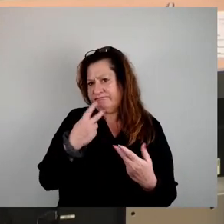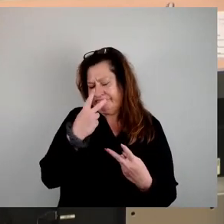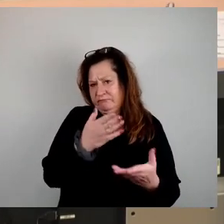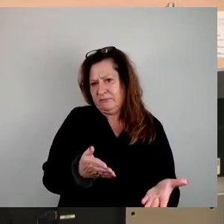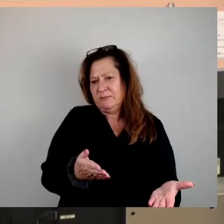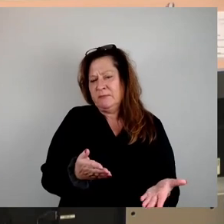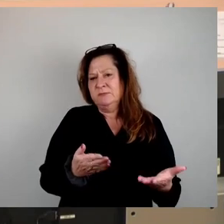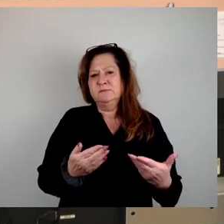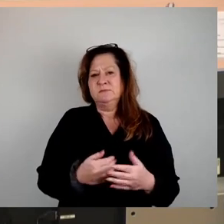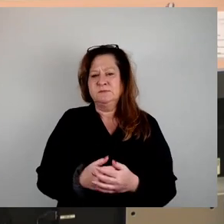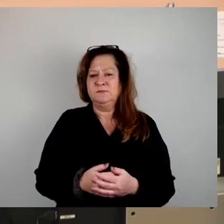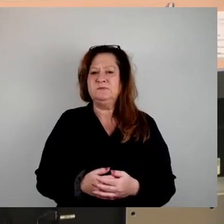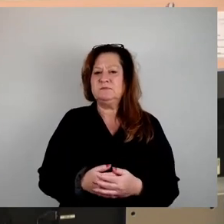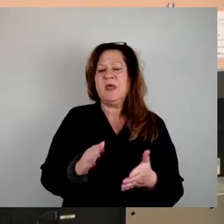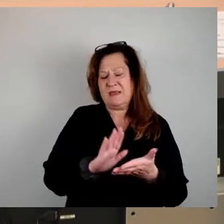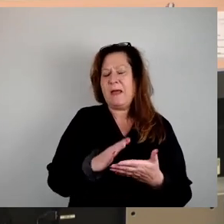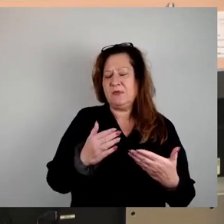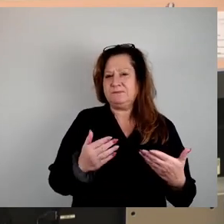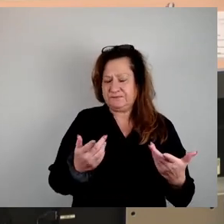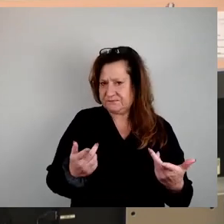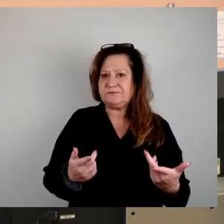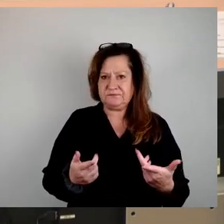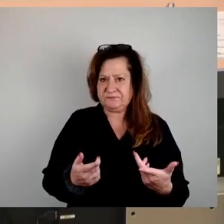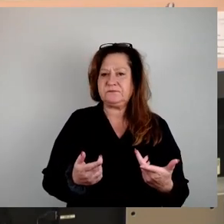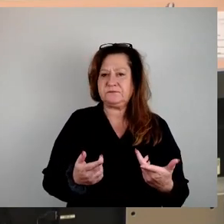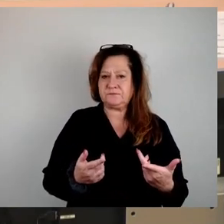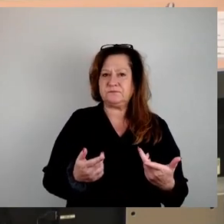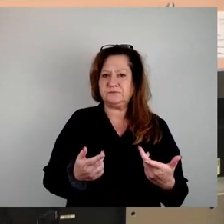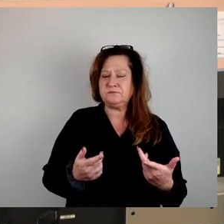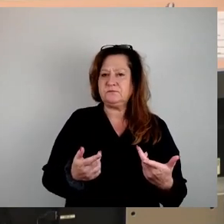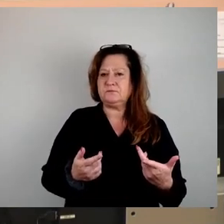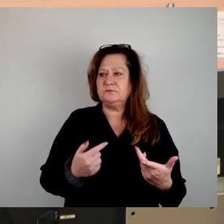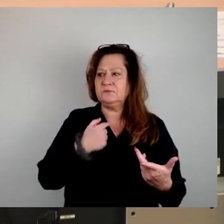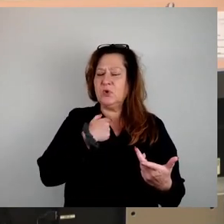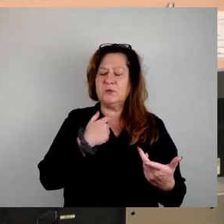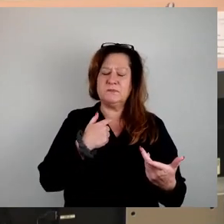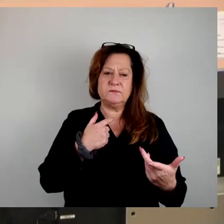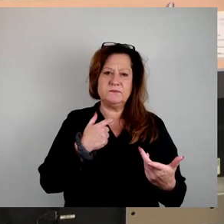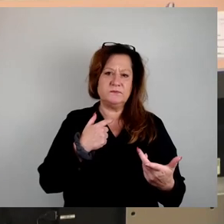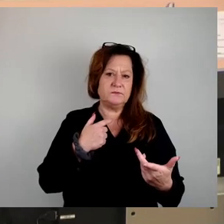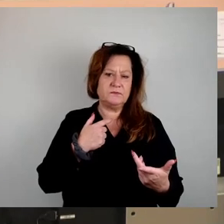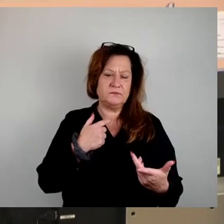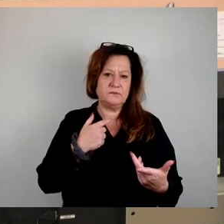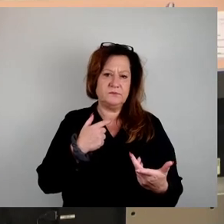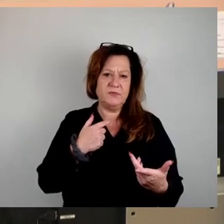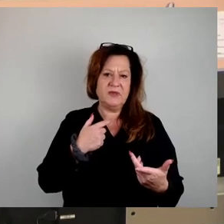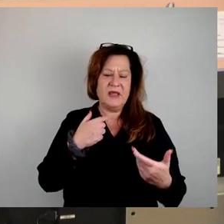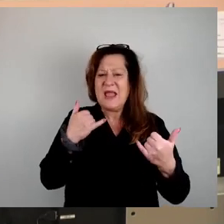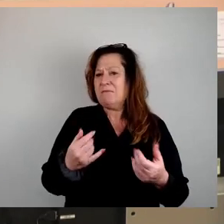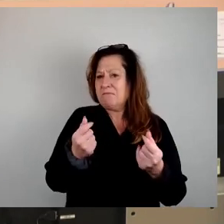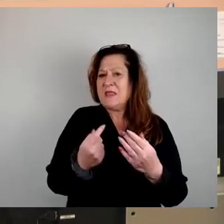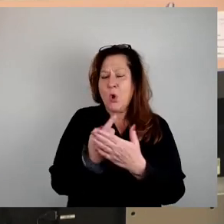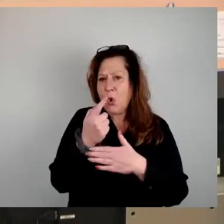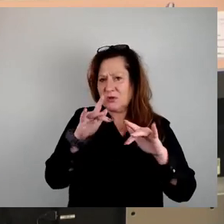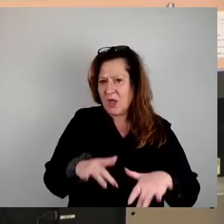können. Das funktioniert also. Also da ist im Prinzip eine hohe Miete schon da. Und jetzt sind wir aber in der Situation, technisch stimmt das